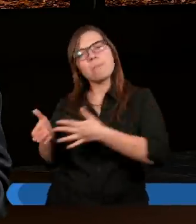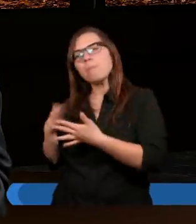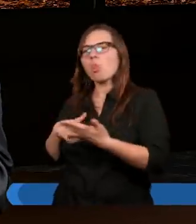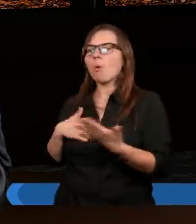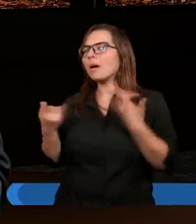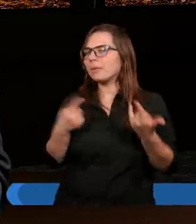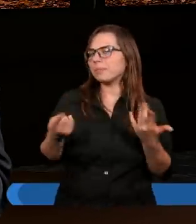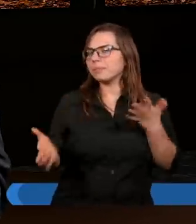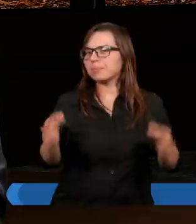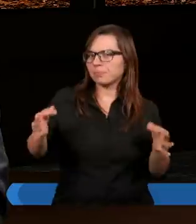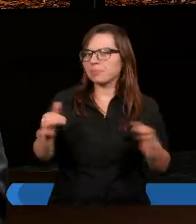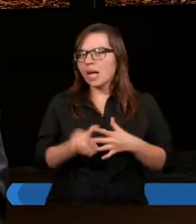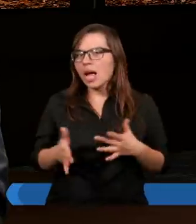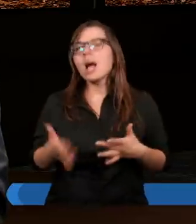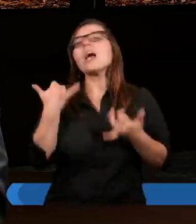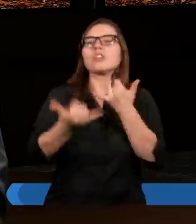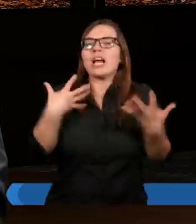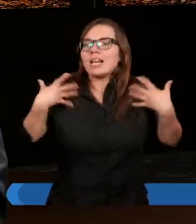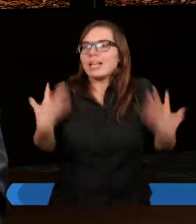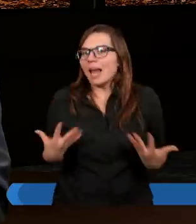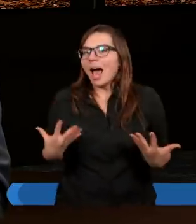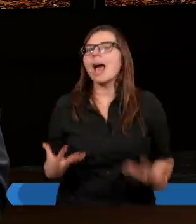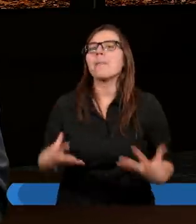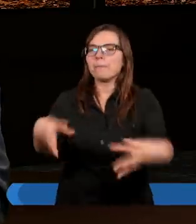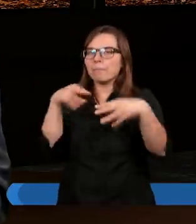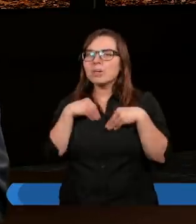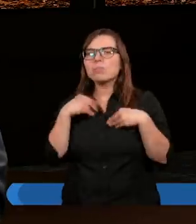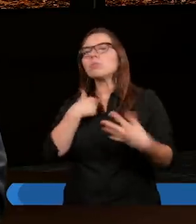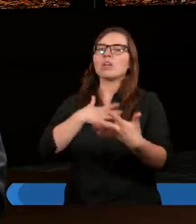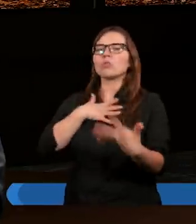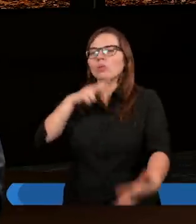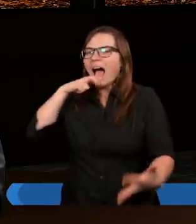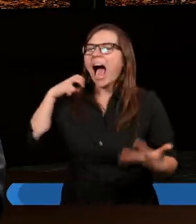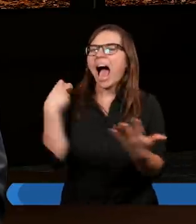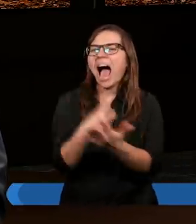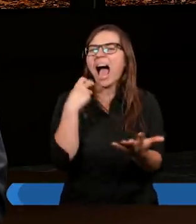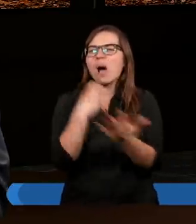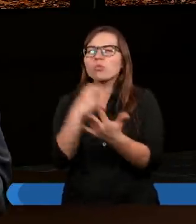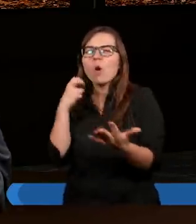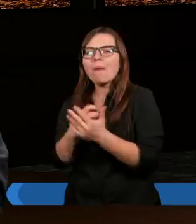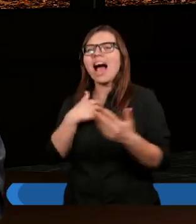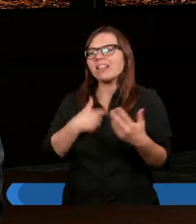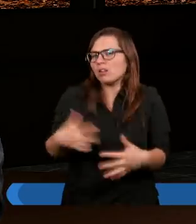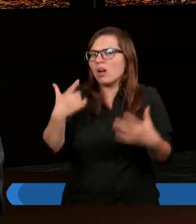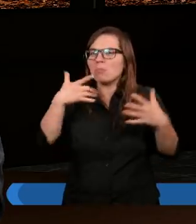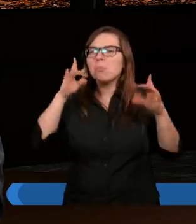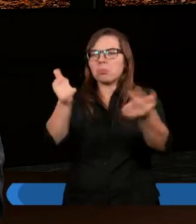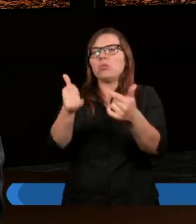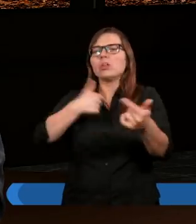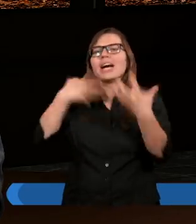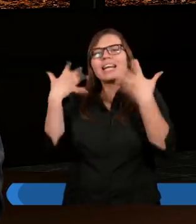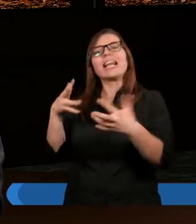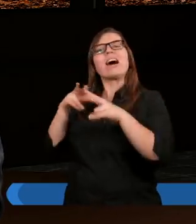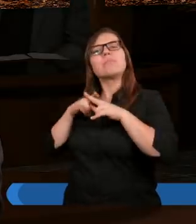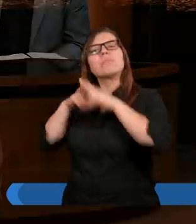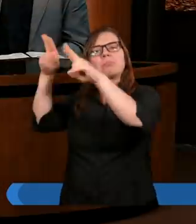Więc jeżeli chcę i przyjmuję to, to automatycznie staję się uczestnikiem jak gdyby nowego życia